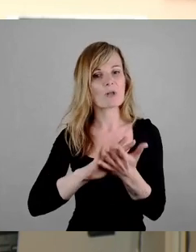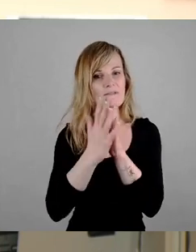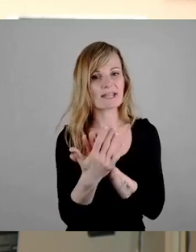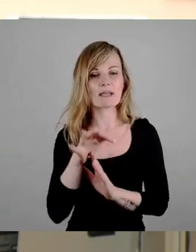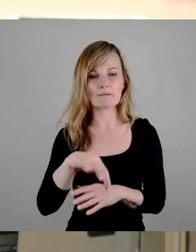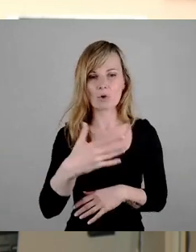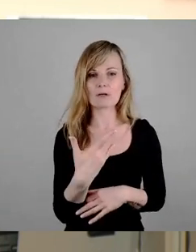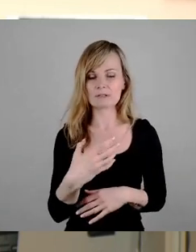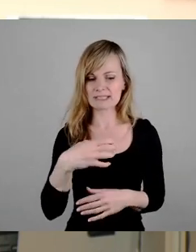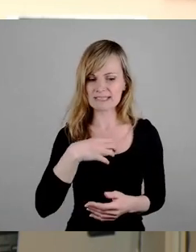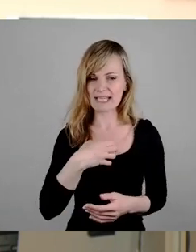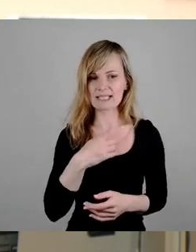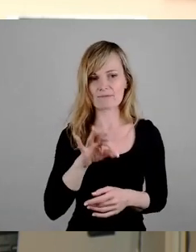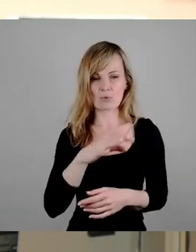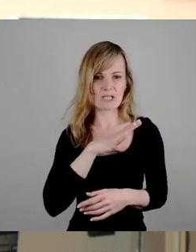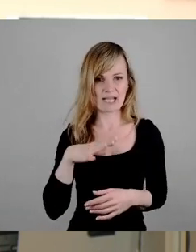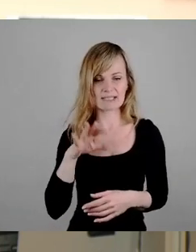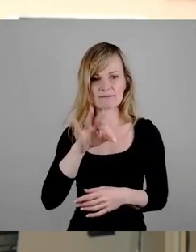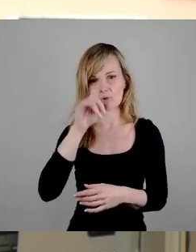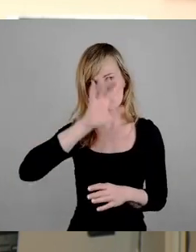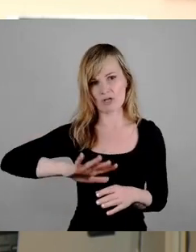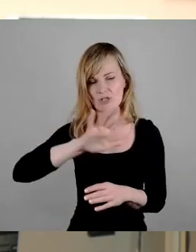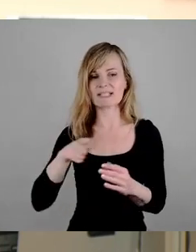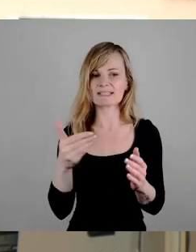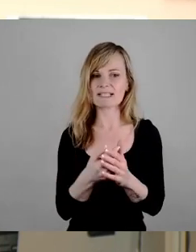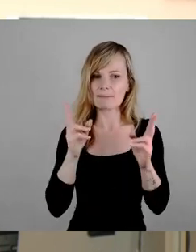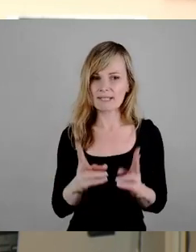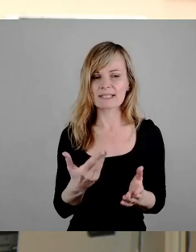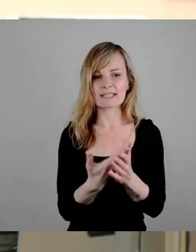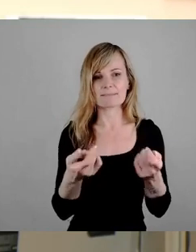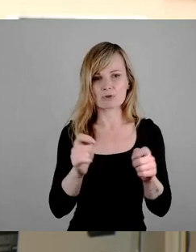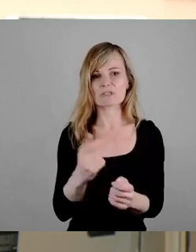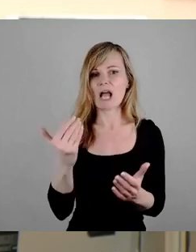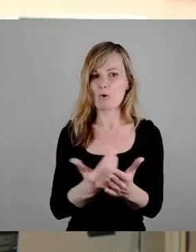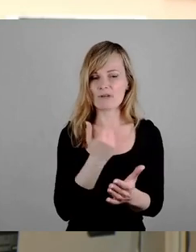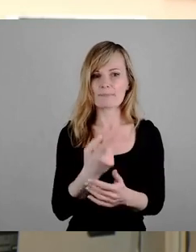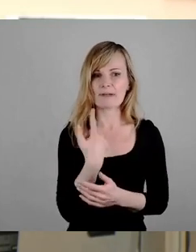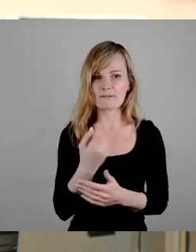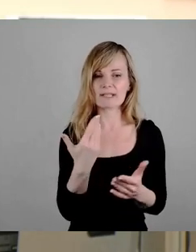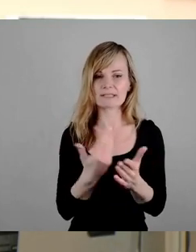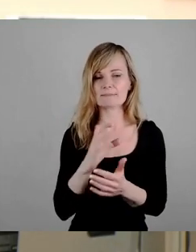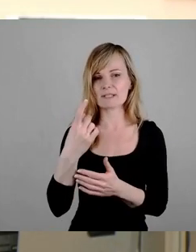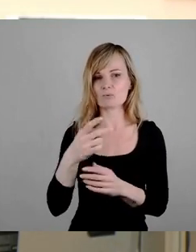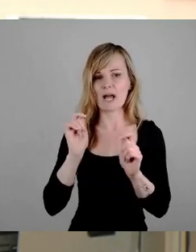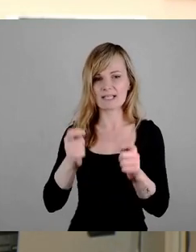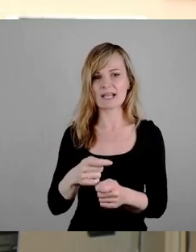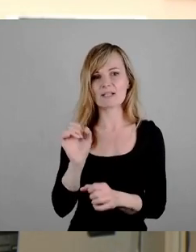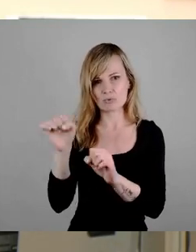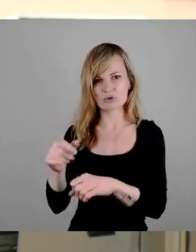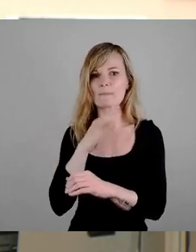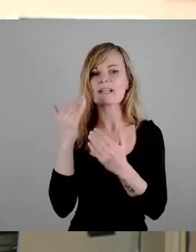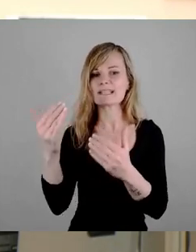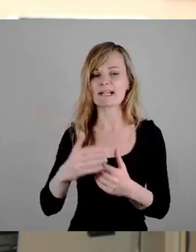Deutschland. Und deshalb ist es richtig, diesen Beschluss aufzuheben. Wir werden deshalb dem CDU-Antrag zustimmen. Vielen Dank.